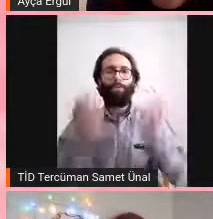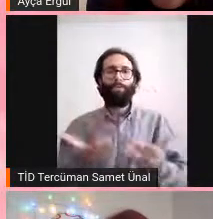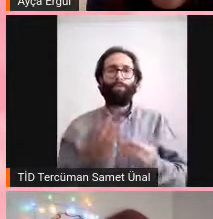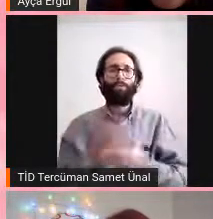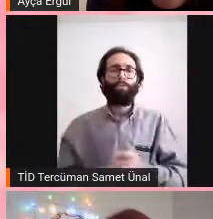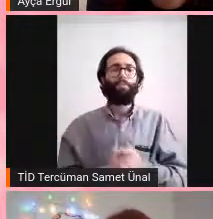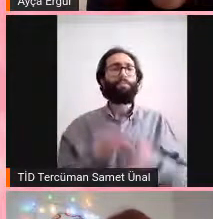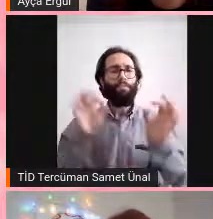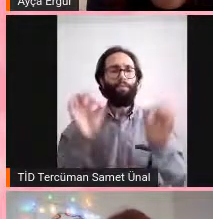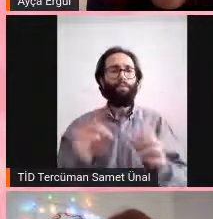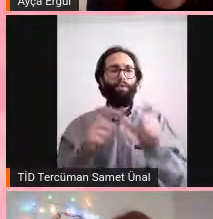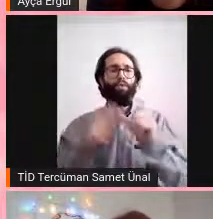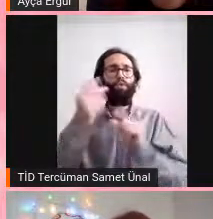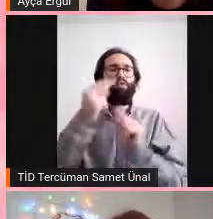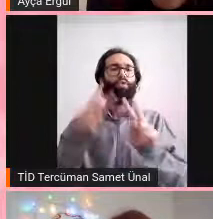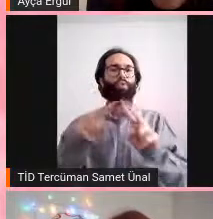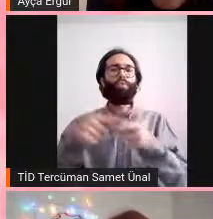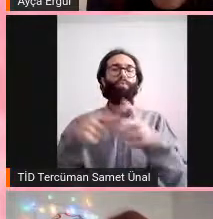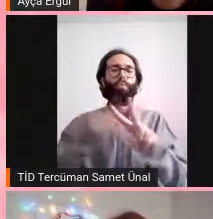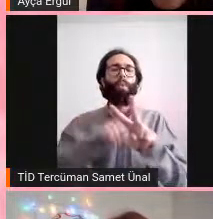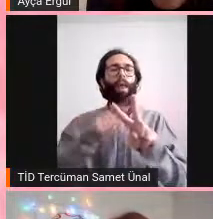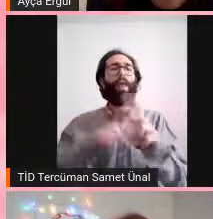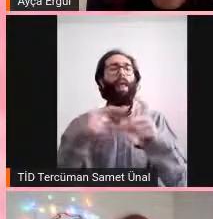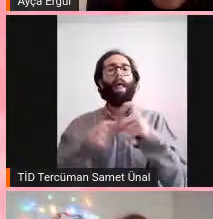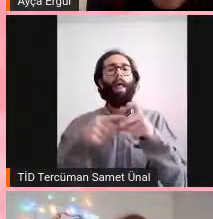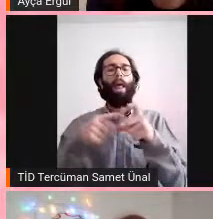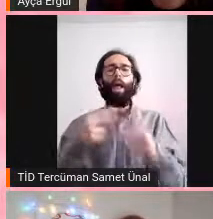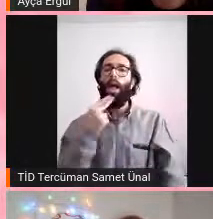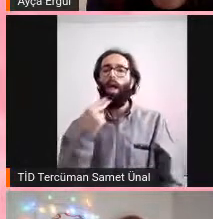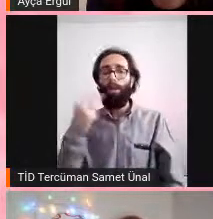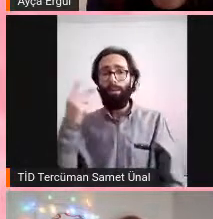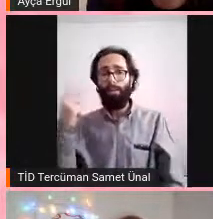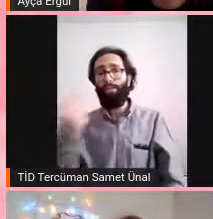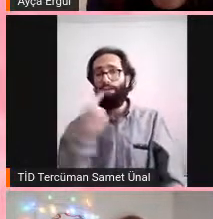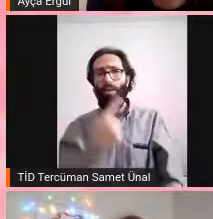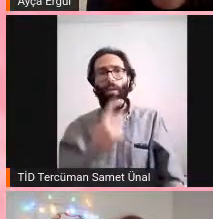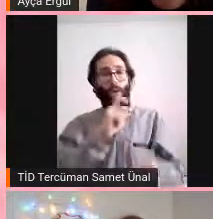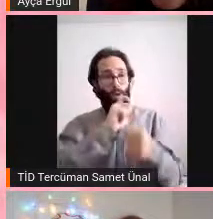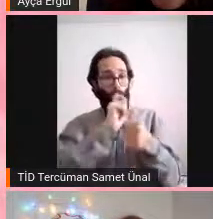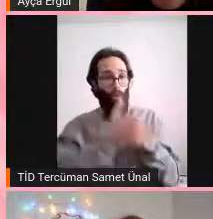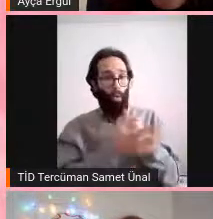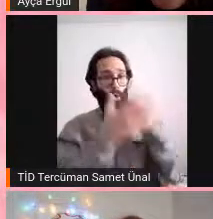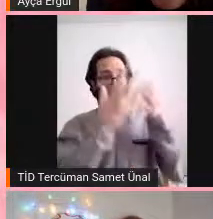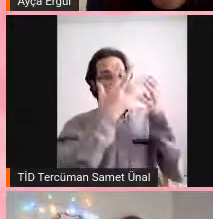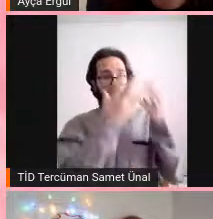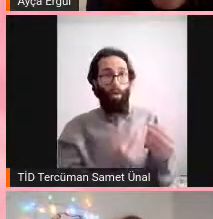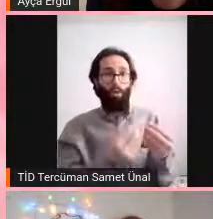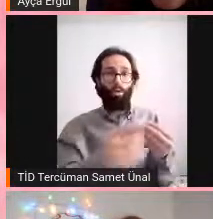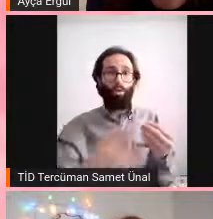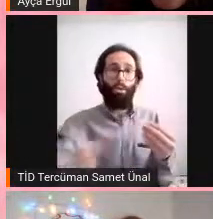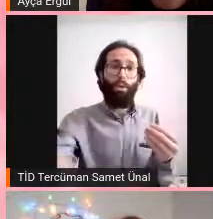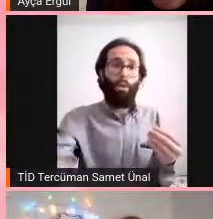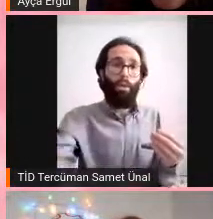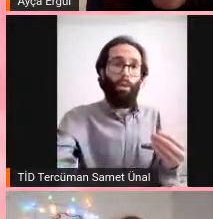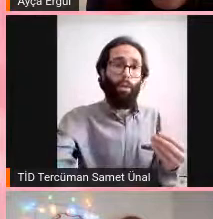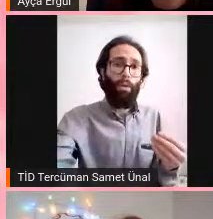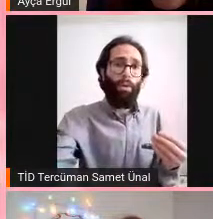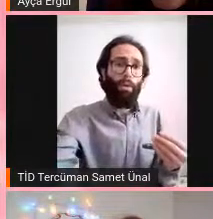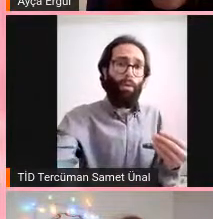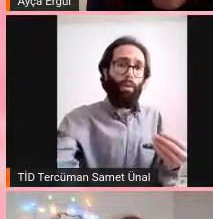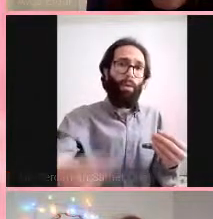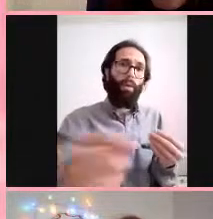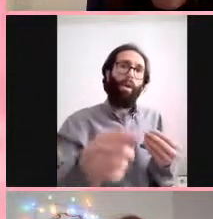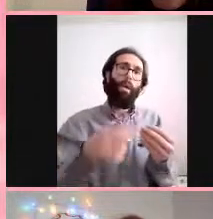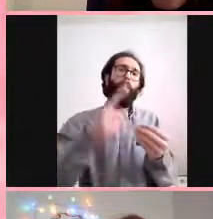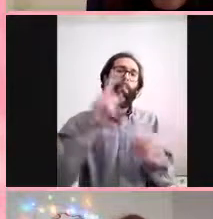Sümeyye Sümeyye Hanım demiş ki Covid geçiren bazı insanlar hastalığı geçirdikten 6 ay